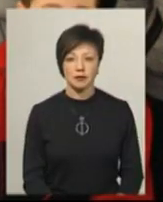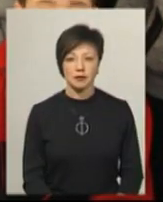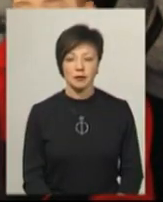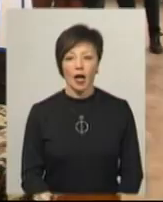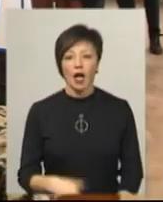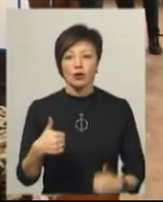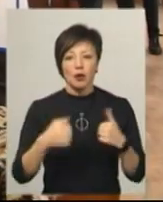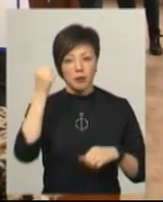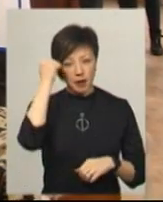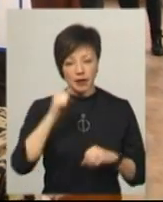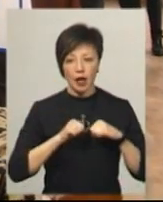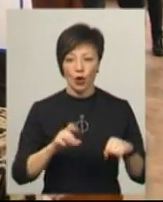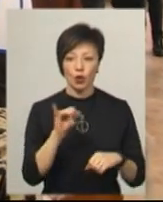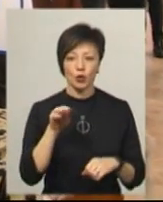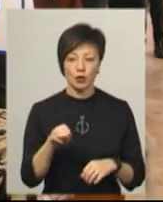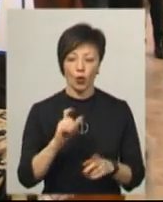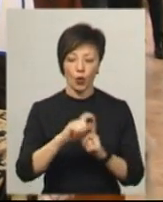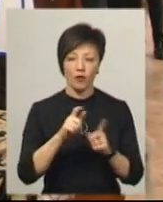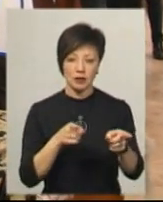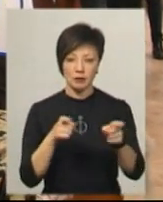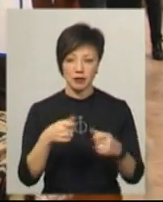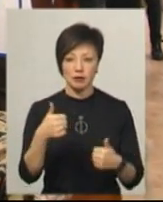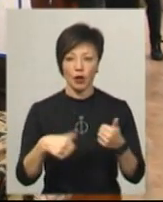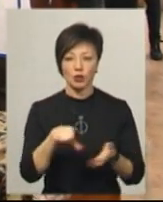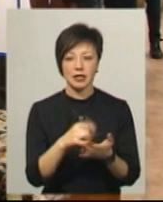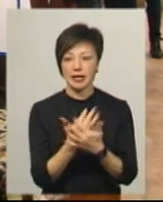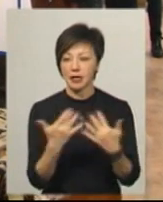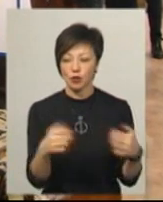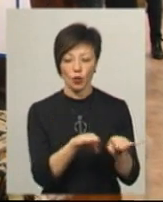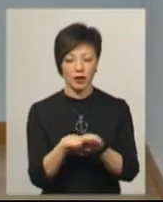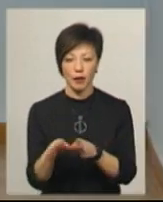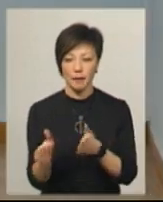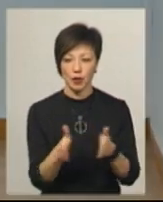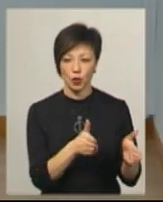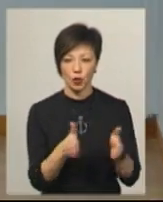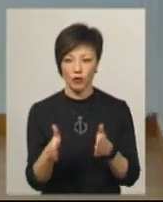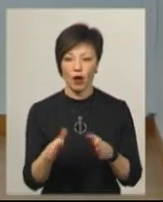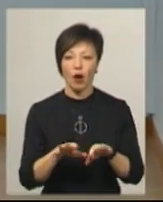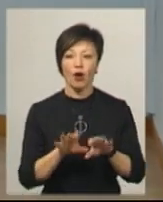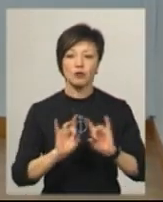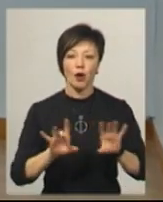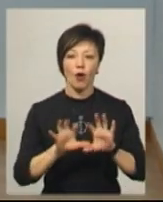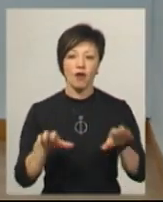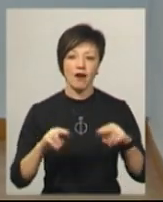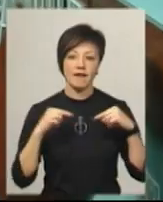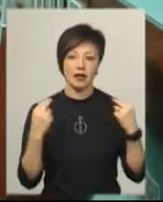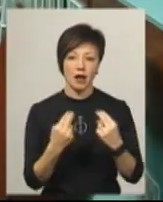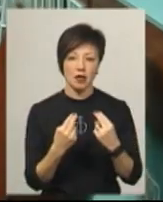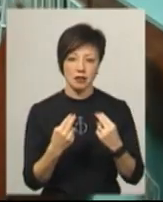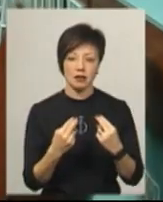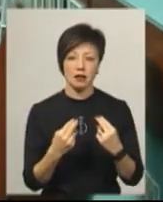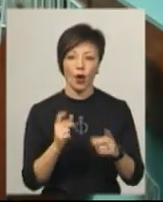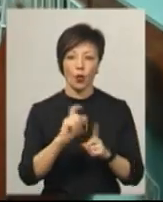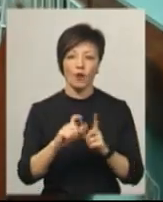На турнірі «Пам'яті героїв Крут» кульової стрільби змагаються учасники з різної рівни підготовки, розповідає його ваг Хмельницької обласної федерації з кульової стрільби Петро Бардецький.